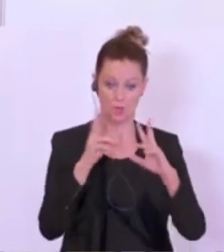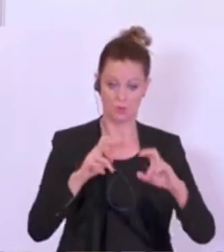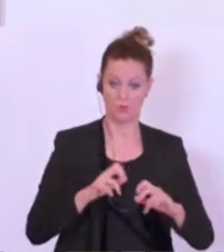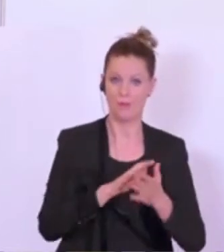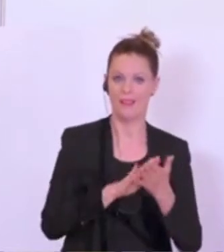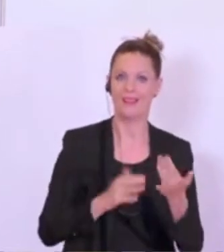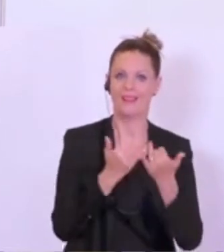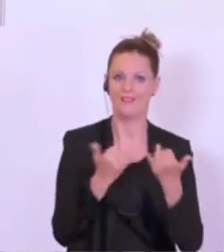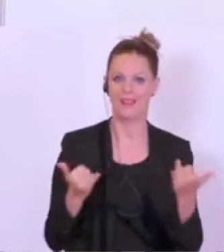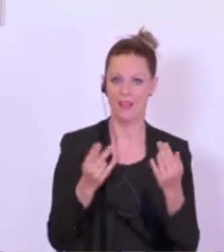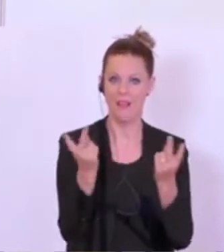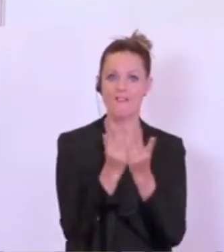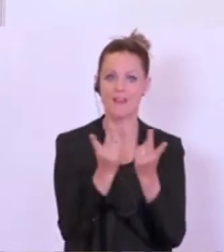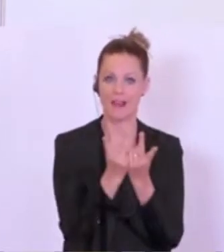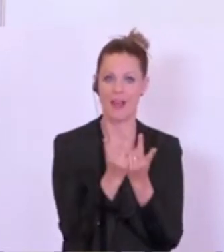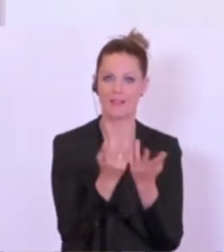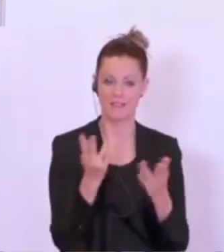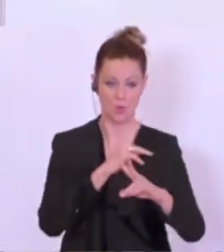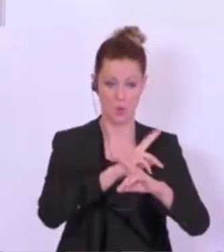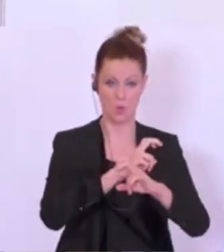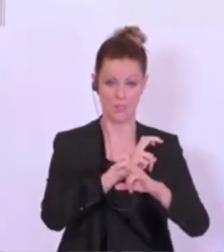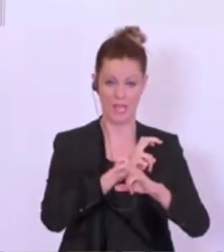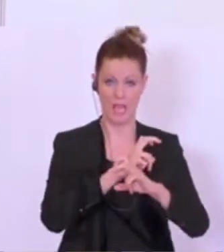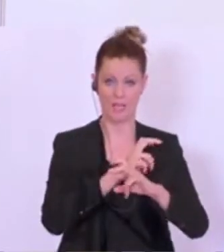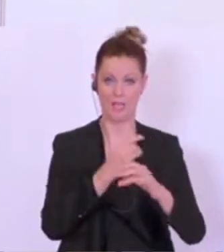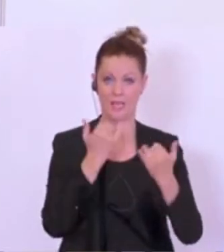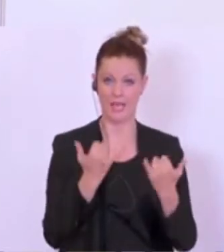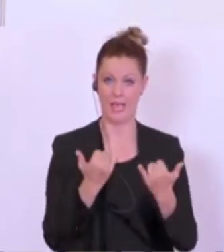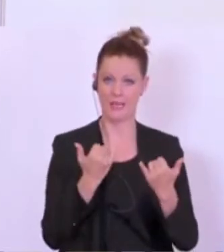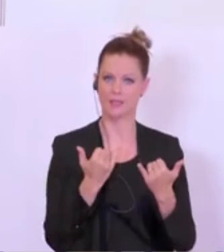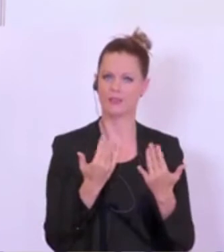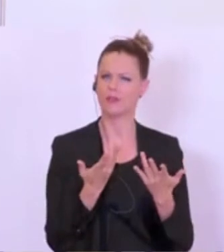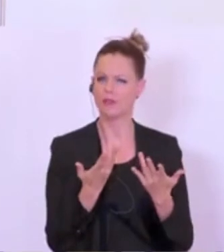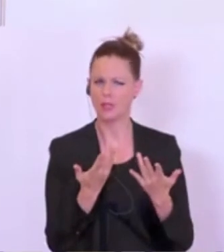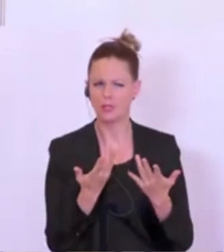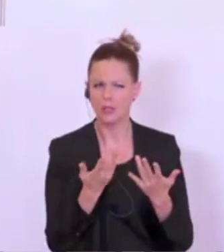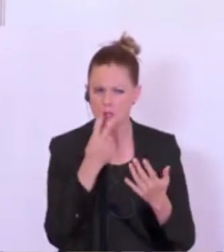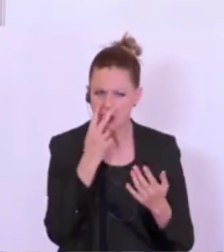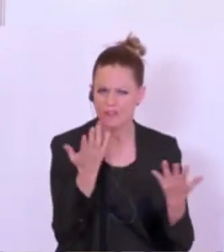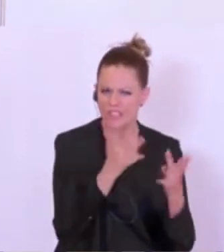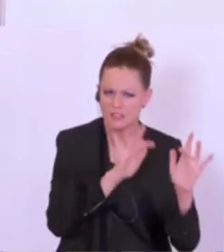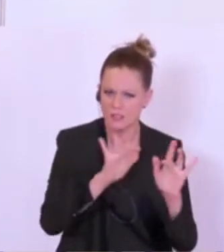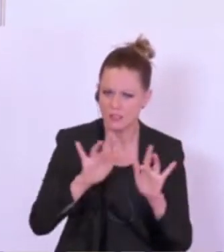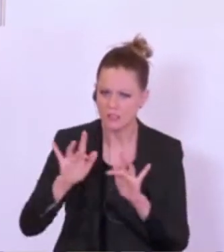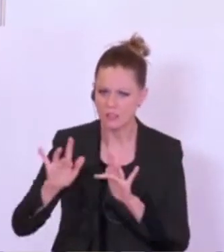Vergleich, der zeigt, dass Österreich, wenn man die herkömmlichen Indizes, die es so gibt, heranzieht,